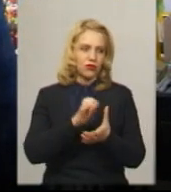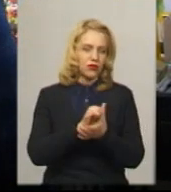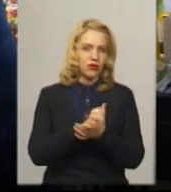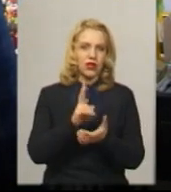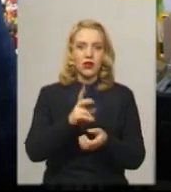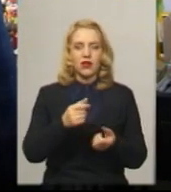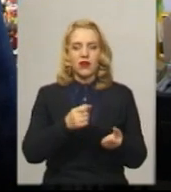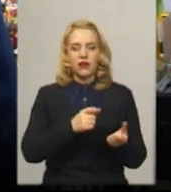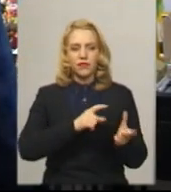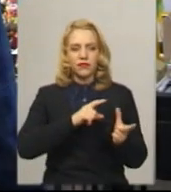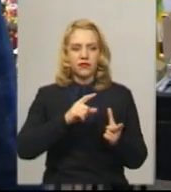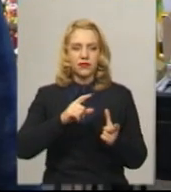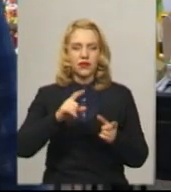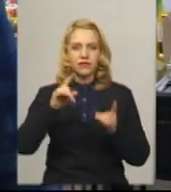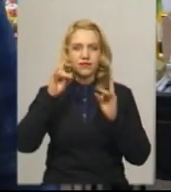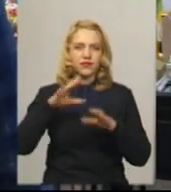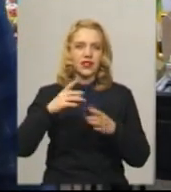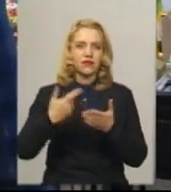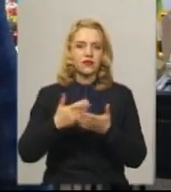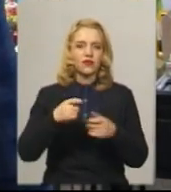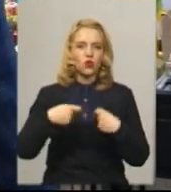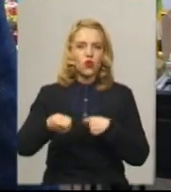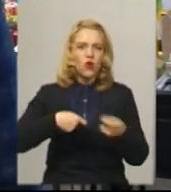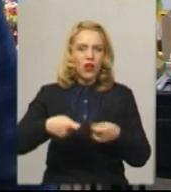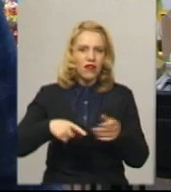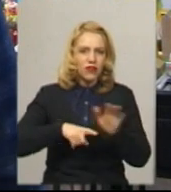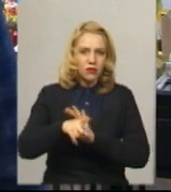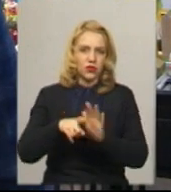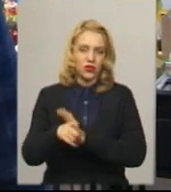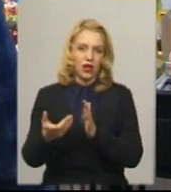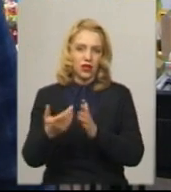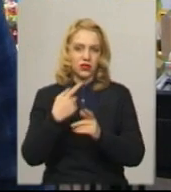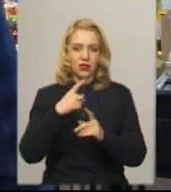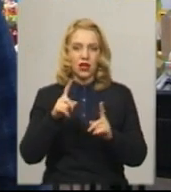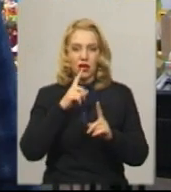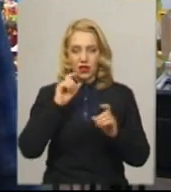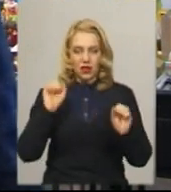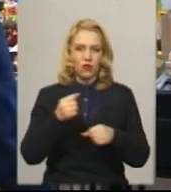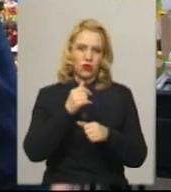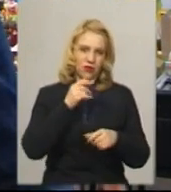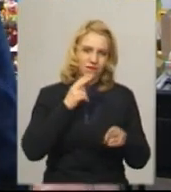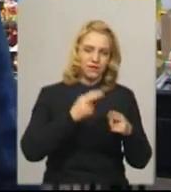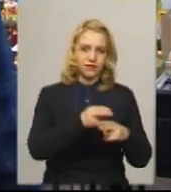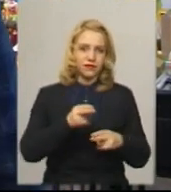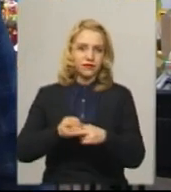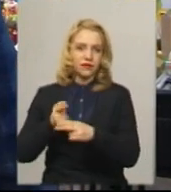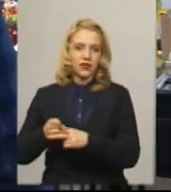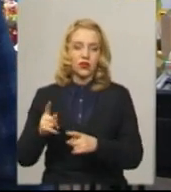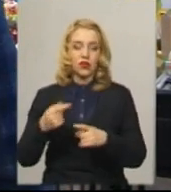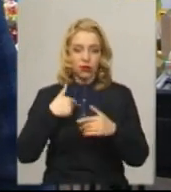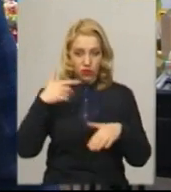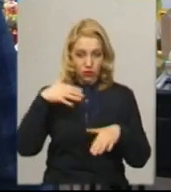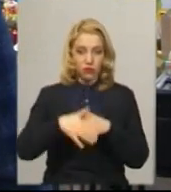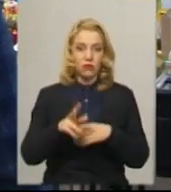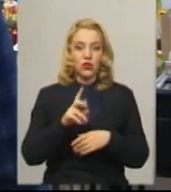стихійна торгівля починається, яку ми так само максимально зараз унеможливлюємо. Тому ми розуміємо, що нам його можуть